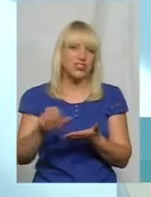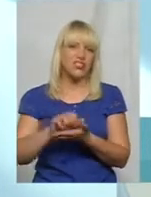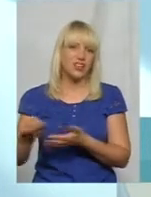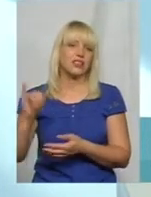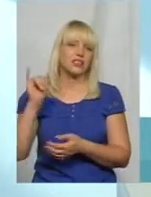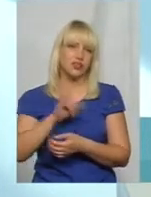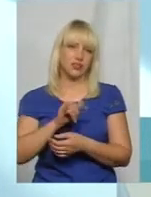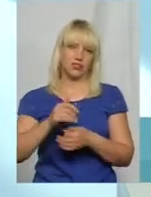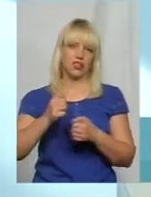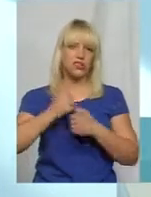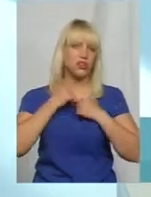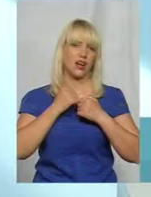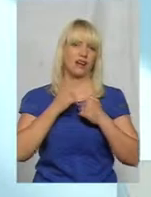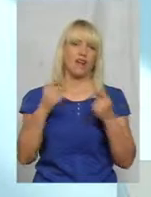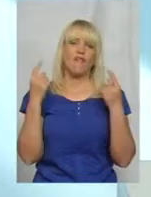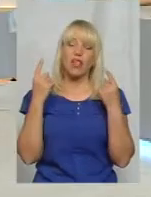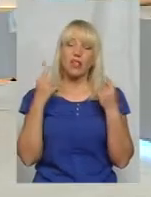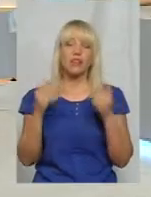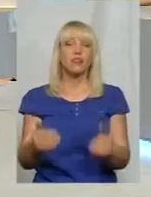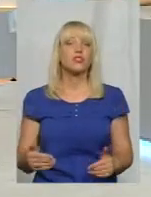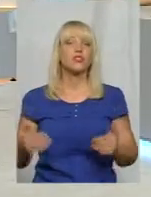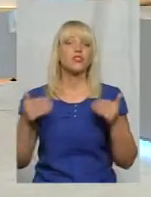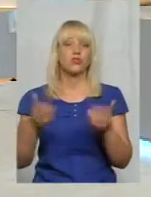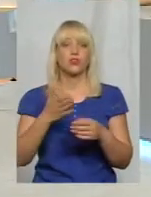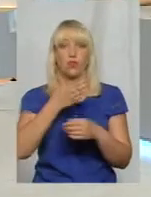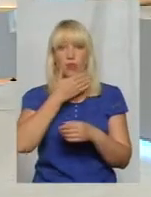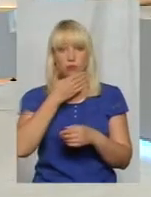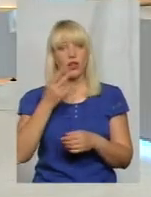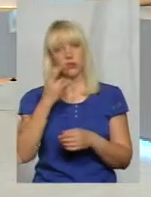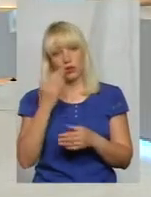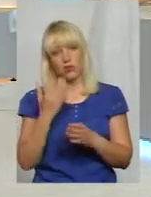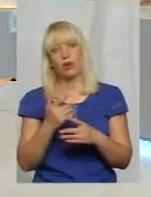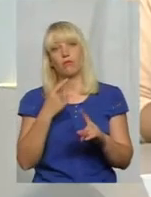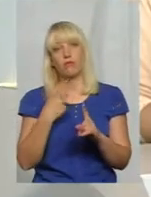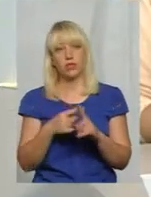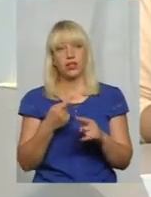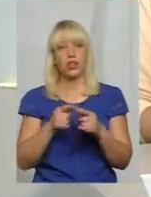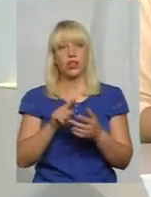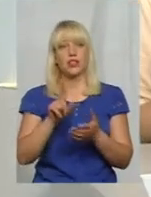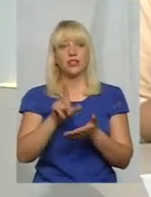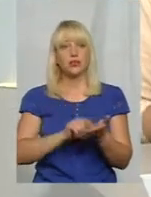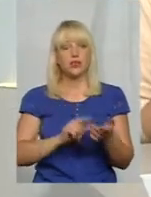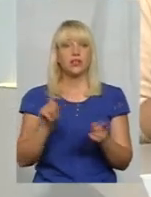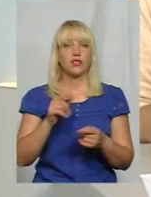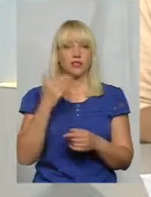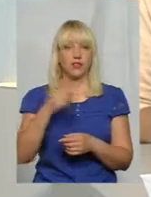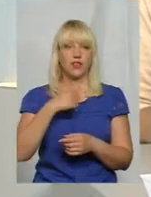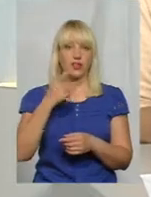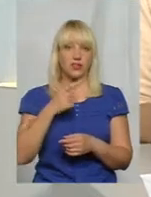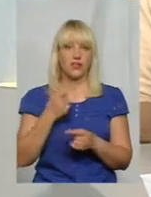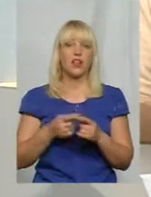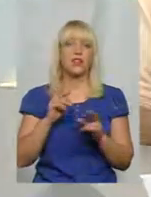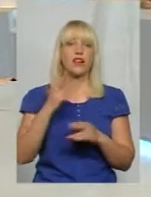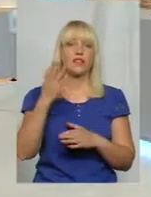великих, дуже великих зрушень нема, хоча позитив цього не бачу. Але ці приклади, які ви назвали, як ви вважаєте,